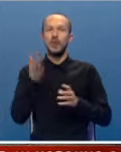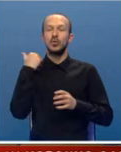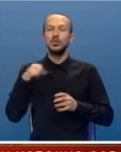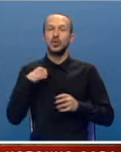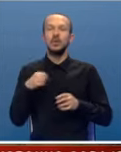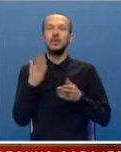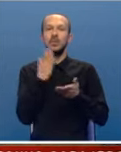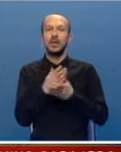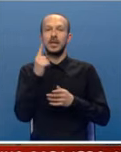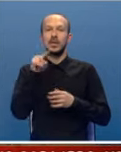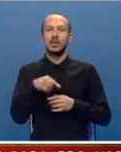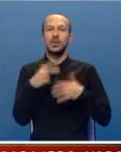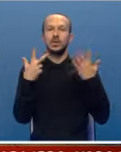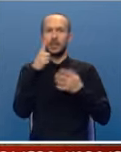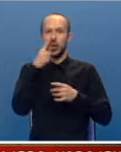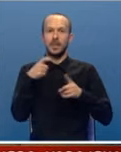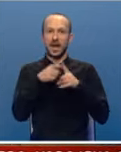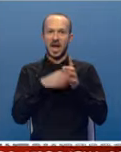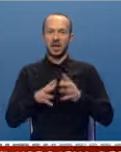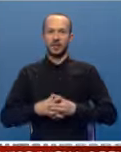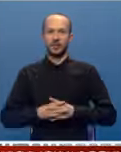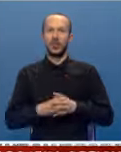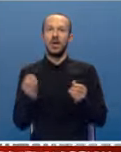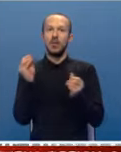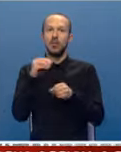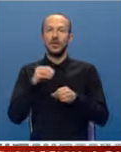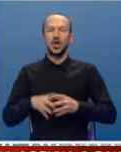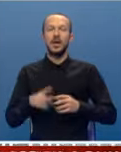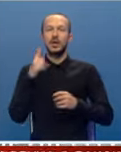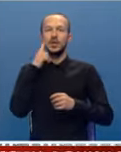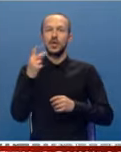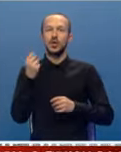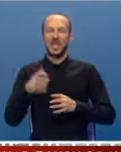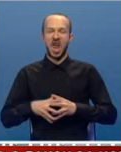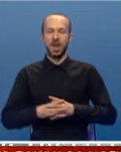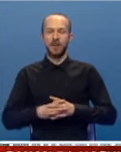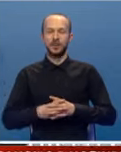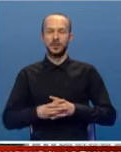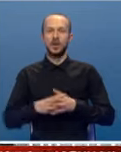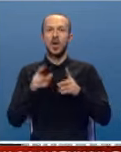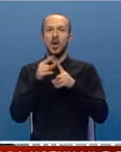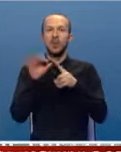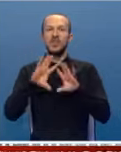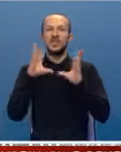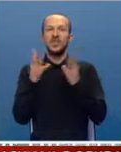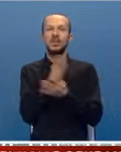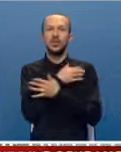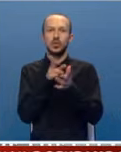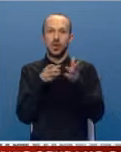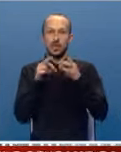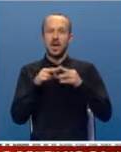godine iznosili su 1,8 miliona maraka. Povećana je znatno cijena po svim zonama